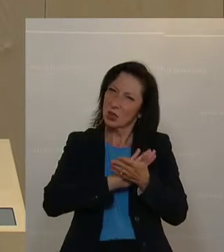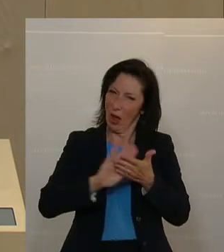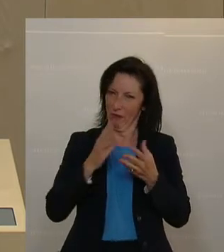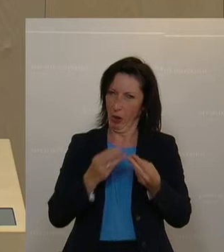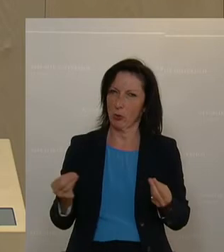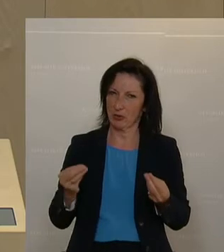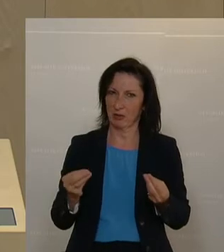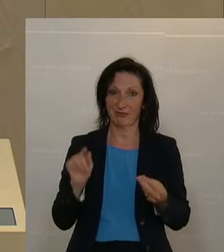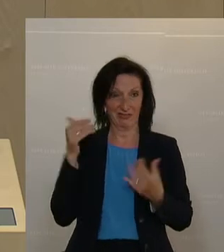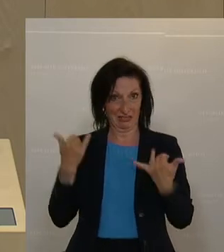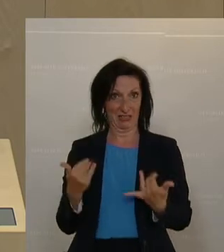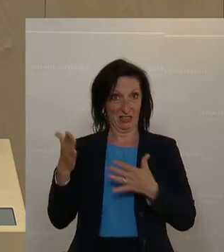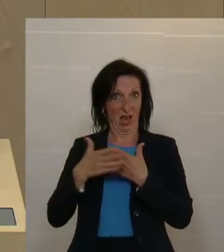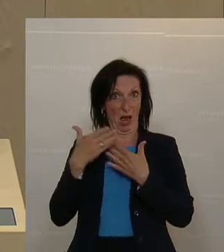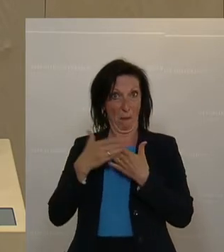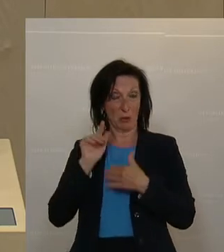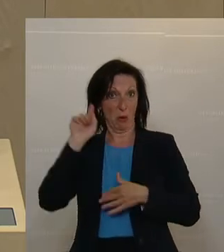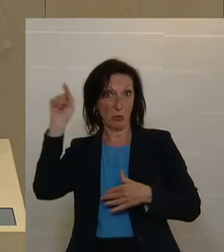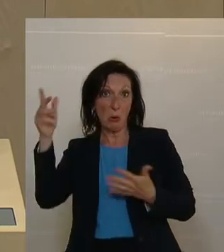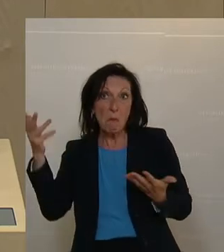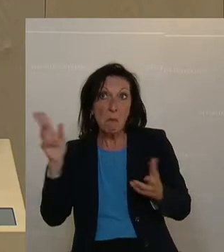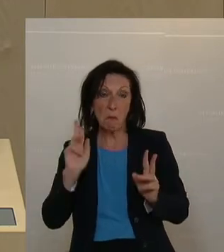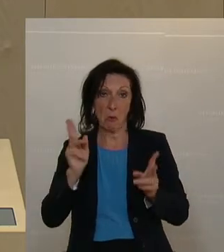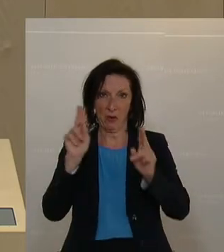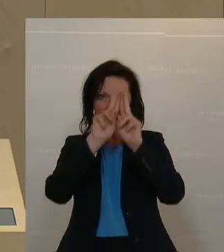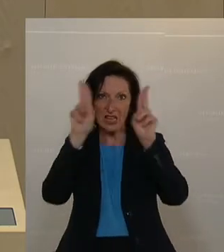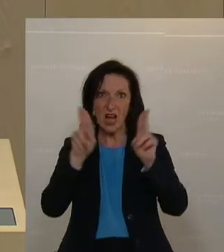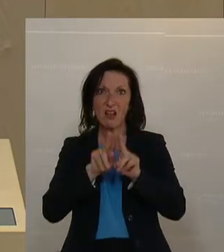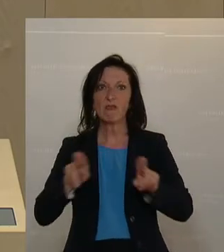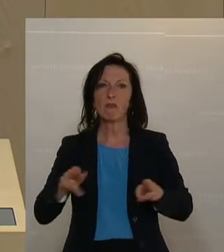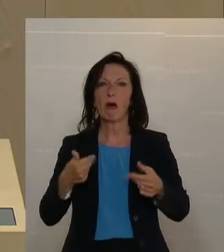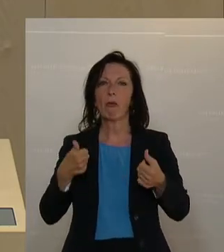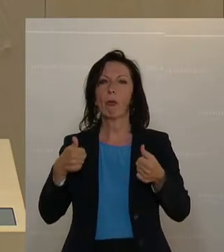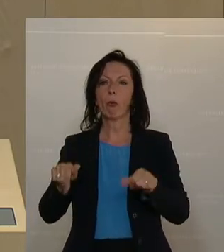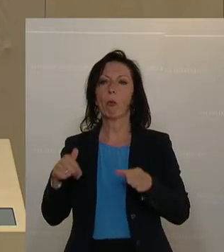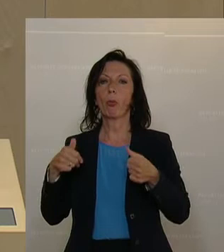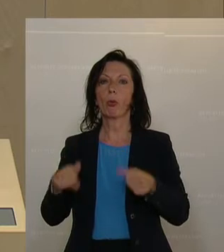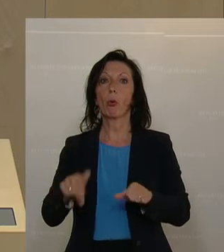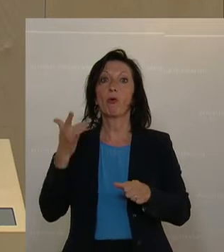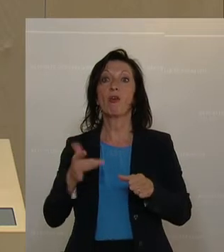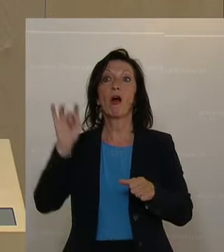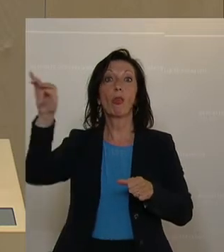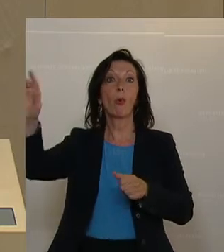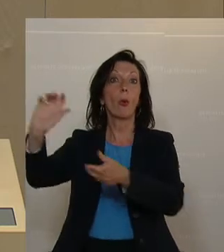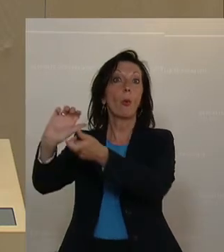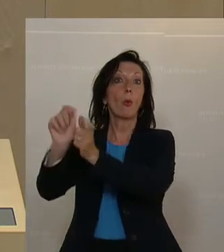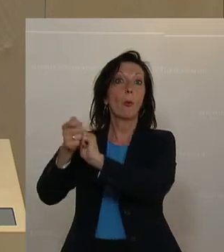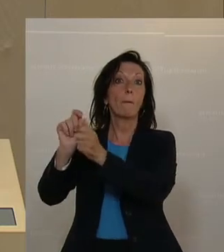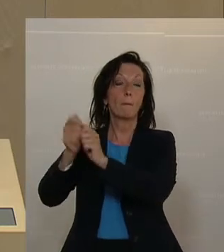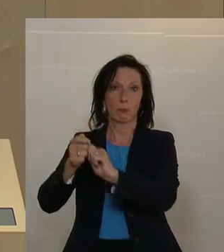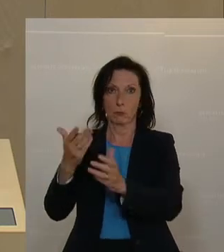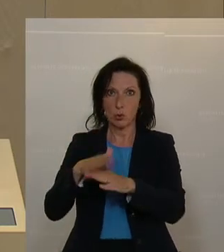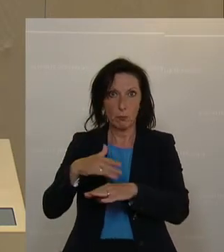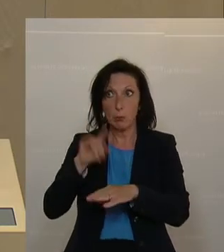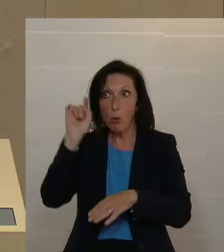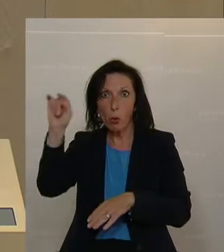Katar nämlich gezeigt hat, kann internationaler Druck dazu führen, dass sich was ändert. Hier waren es die Mindestlöhne